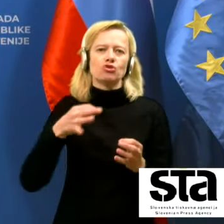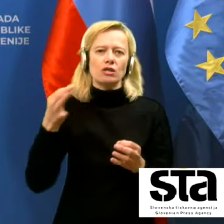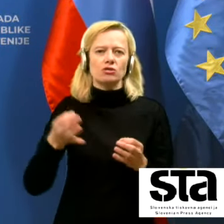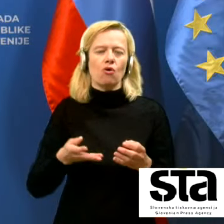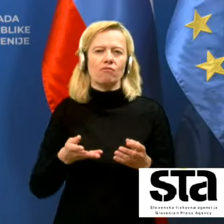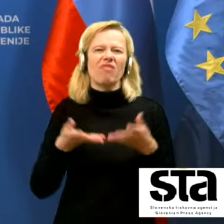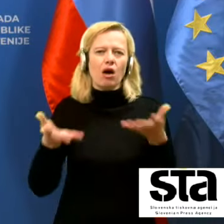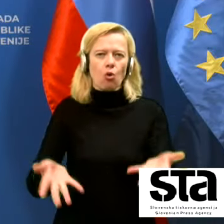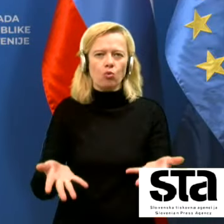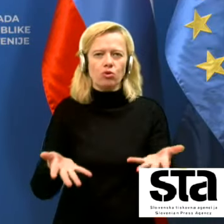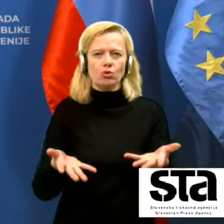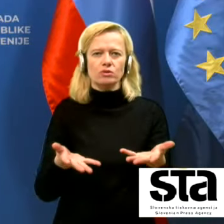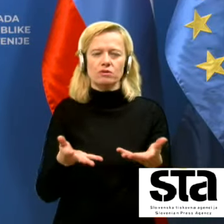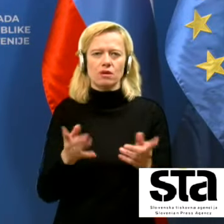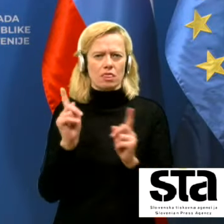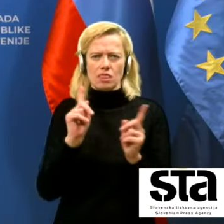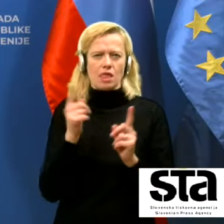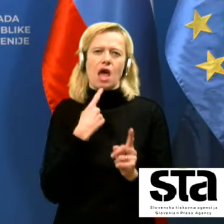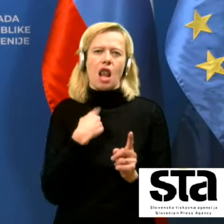sveda nenamerno,